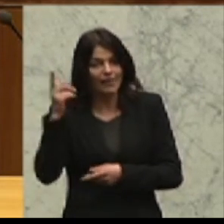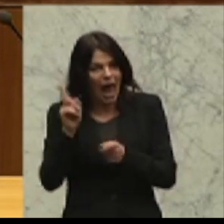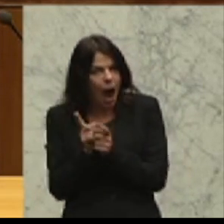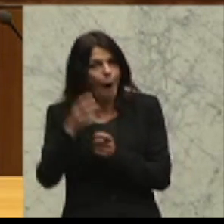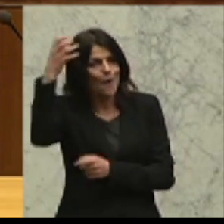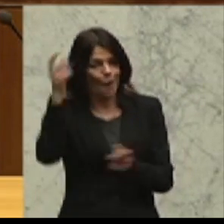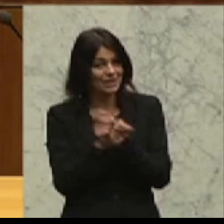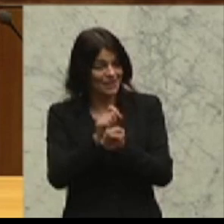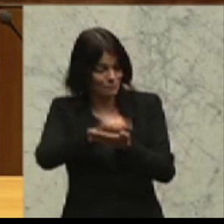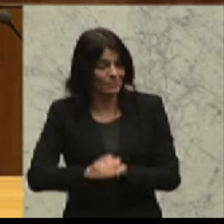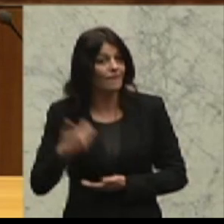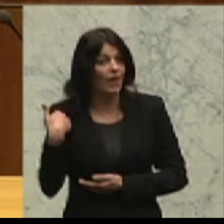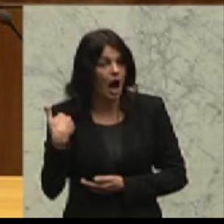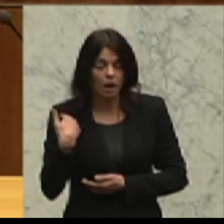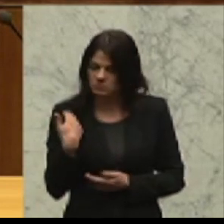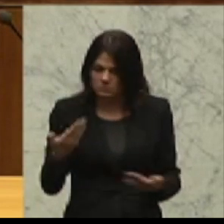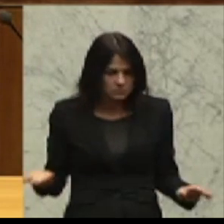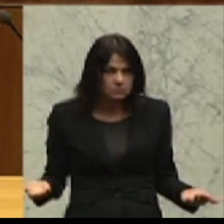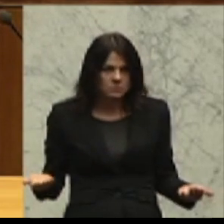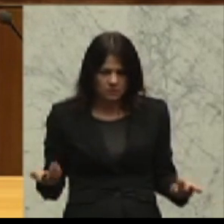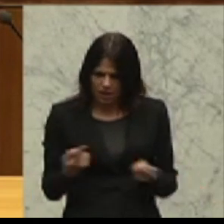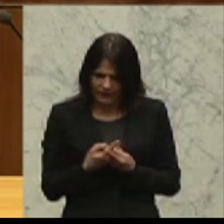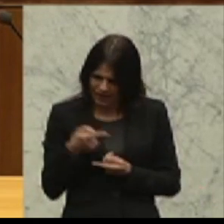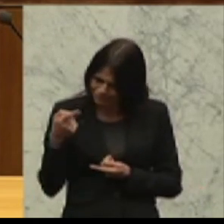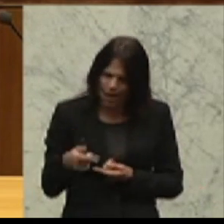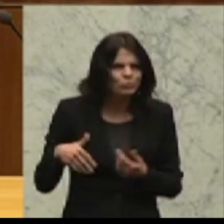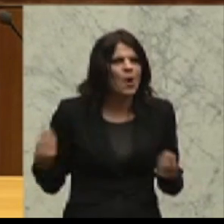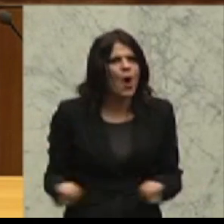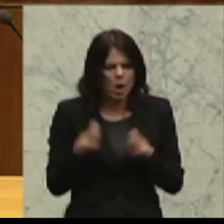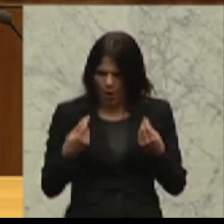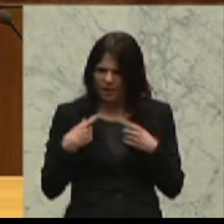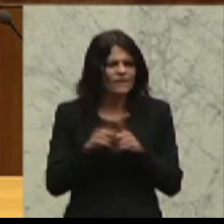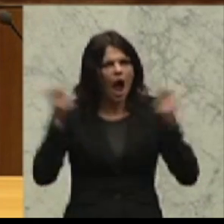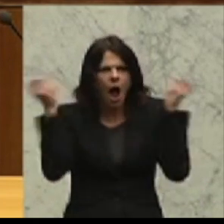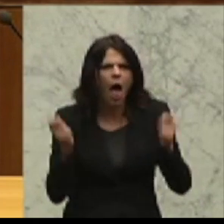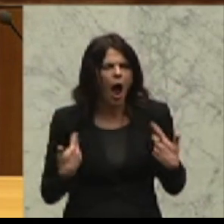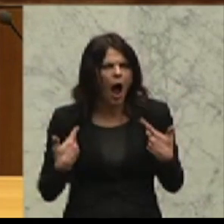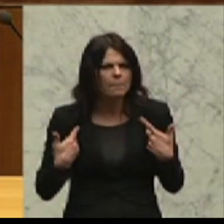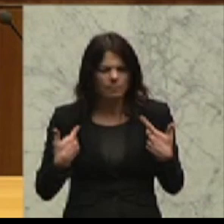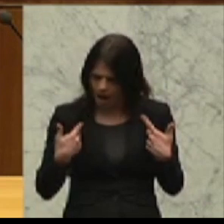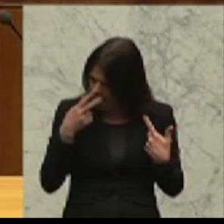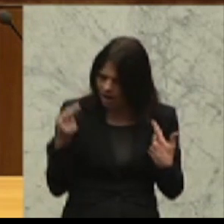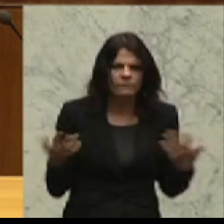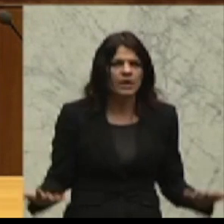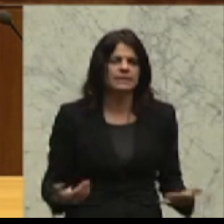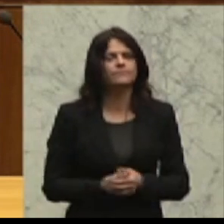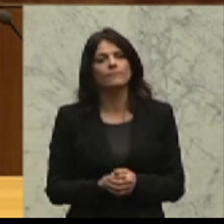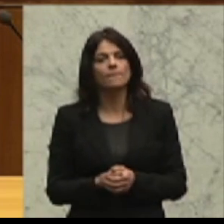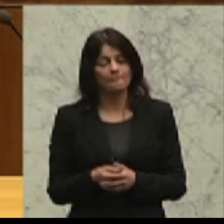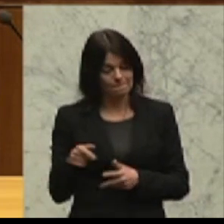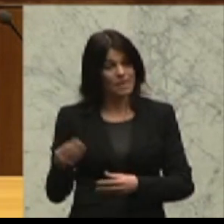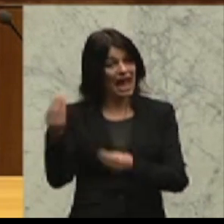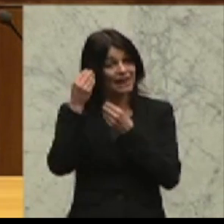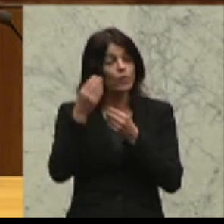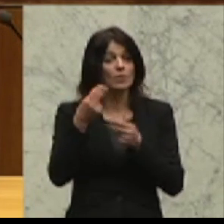gefunden hat und die mehr als Anlass geben sollte, eigentlich die Alarmglocken ordentlich schrillen zu lassen. Eine Information des